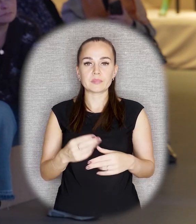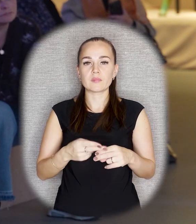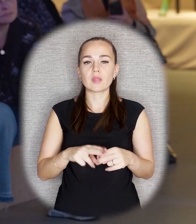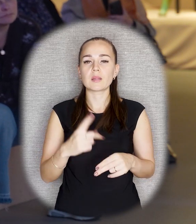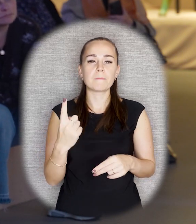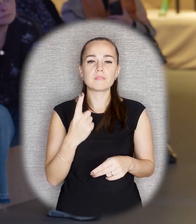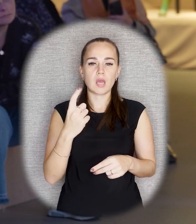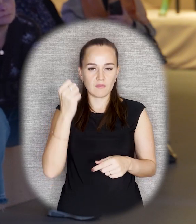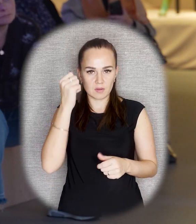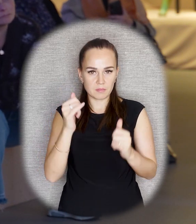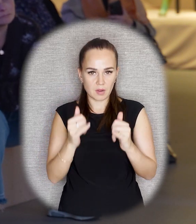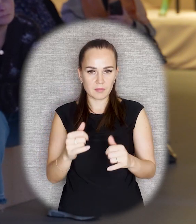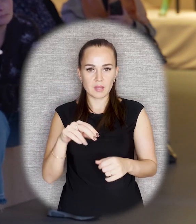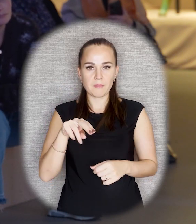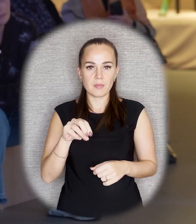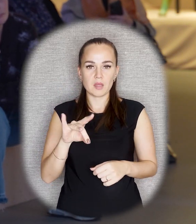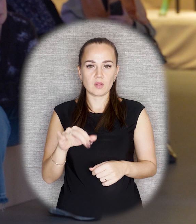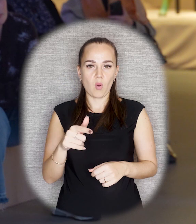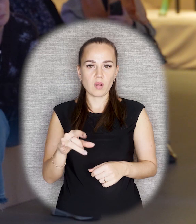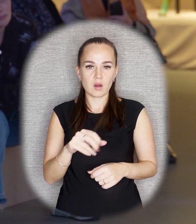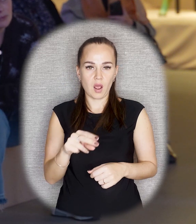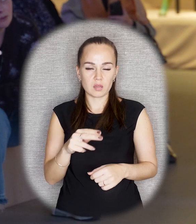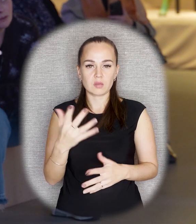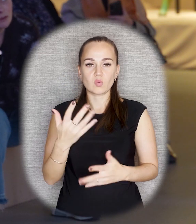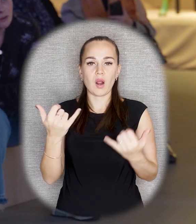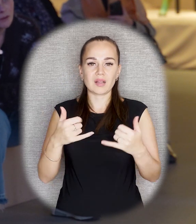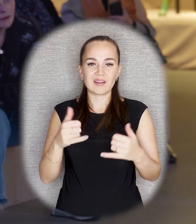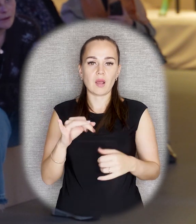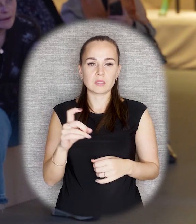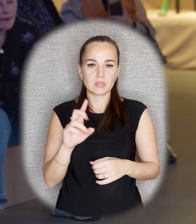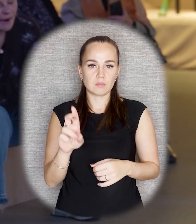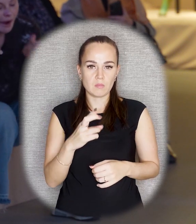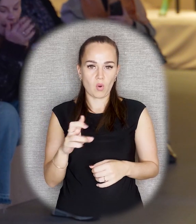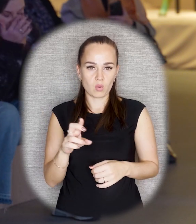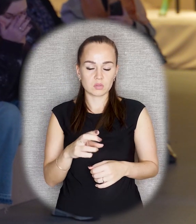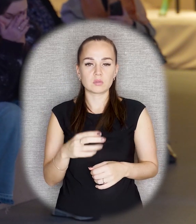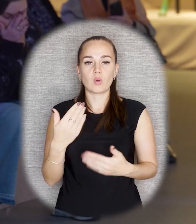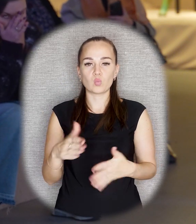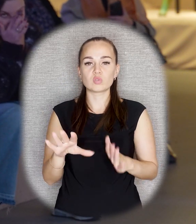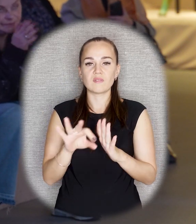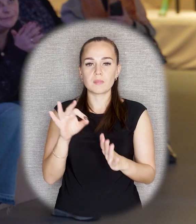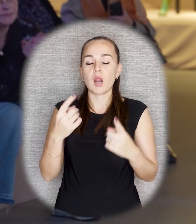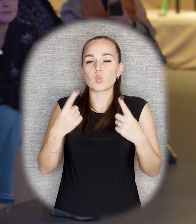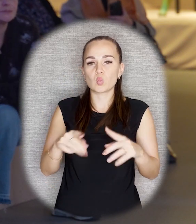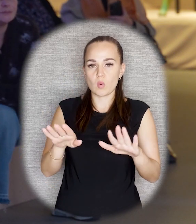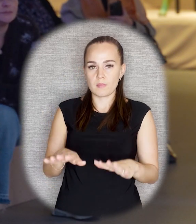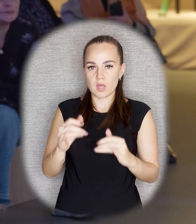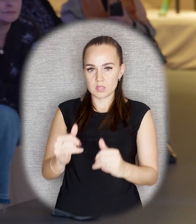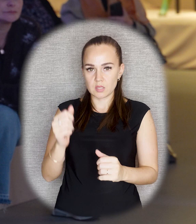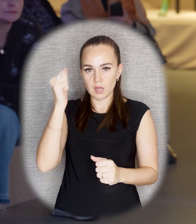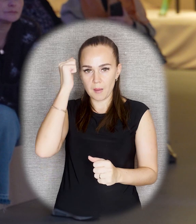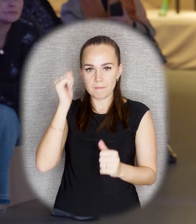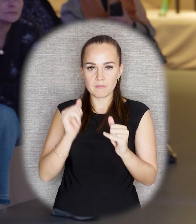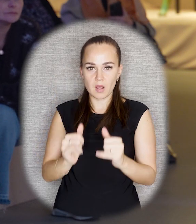памятников как раз Петрограда, который в Советской России отливается из бронзы, уже выбирают другое место для памятника. Он